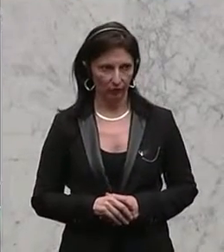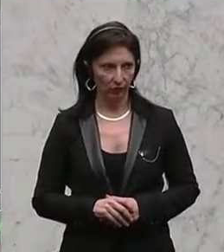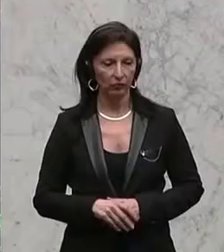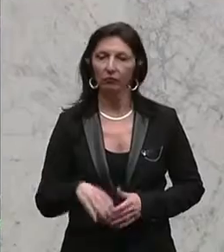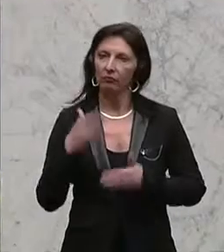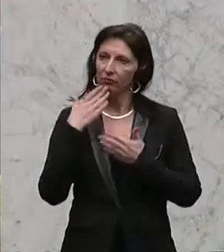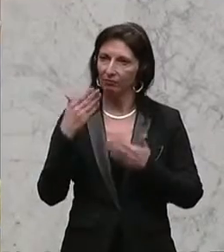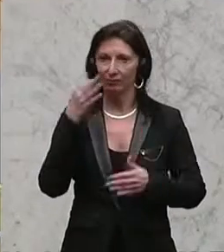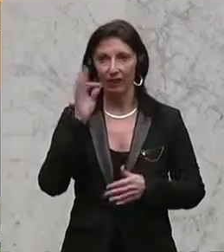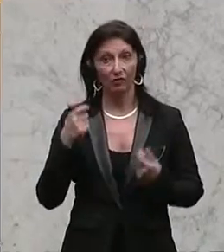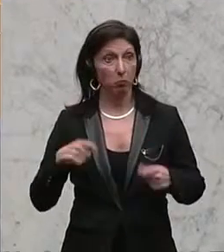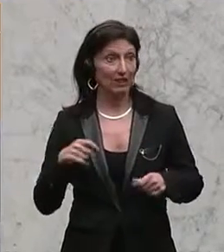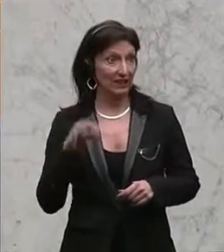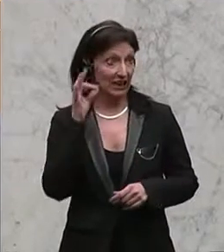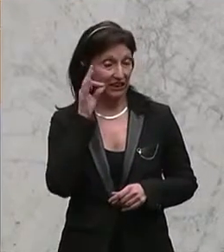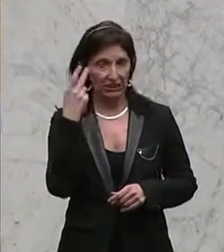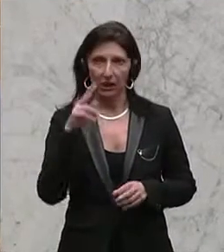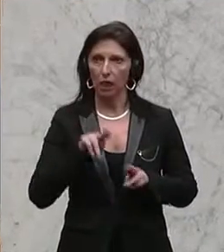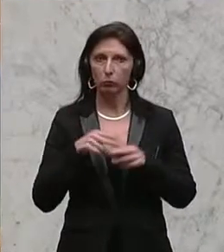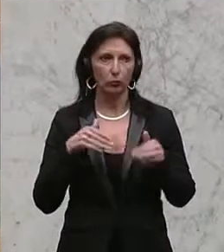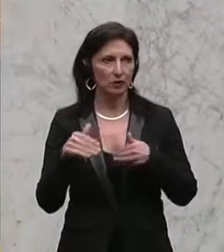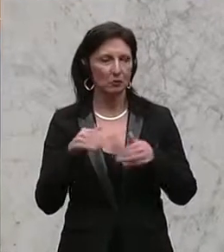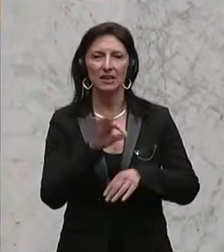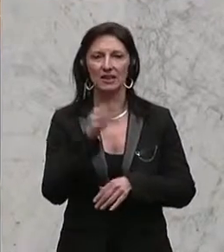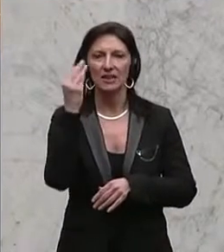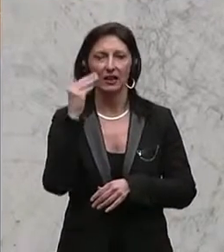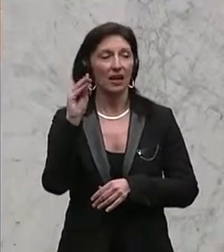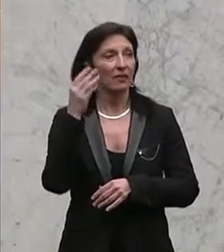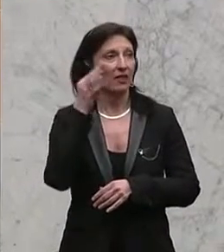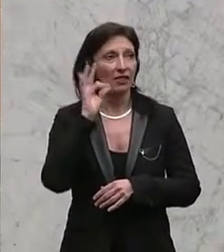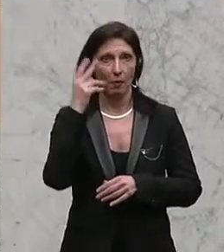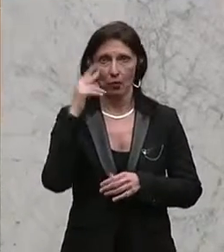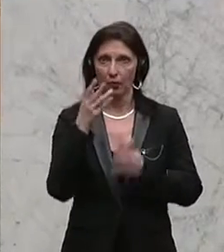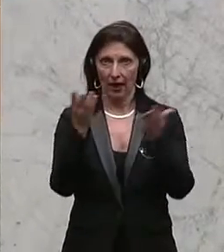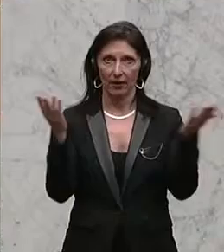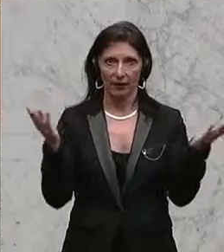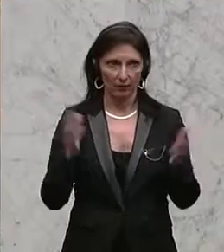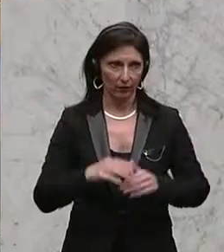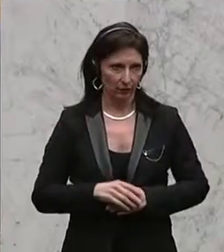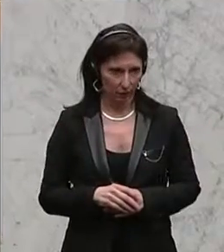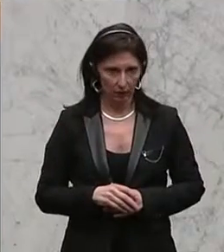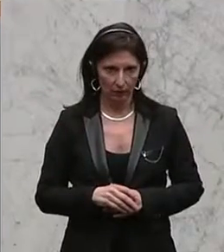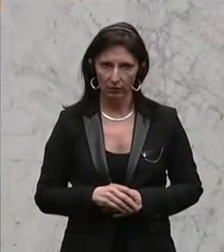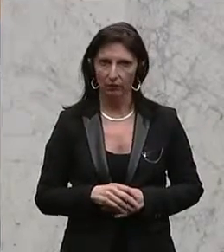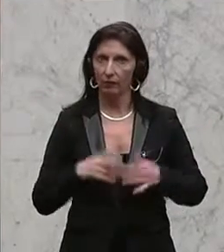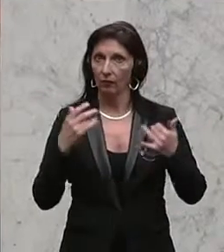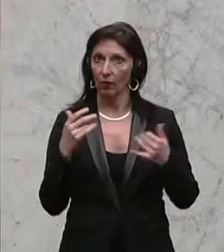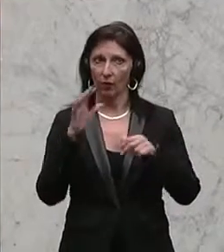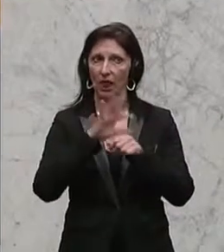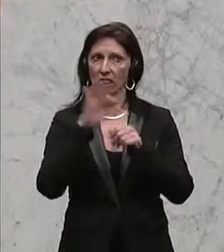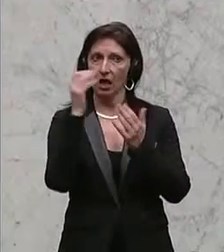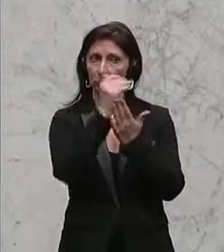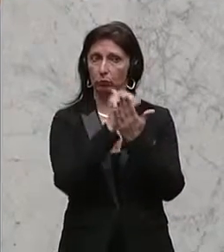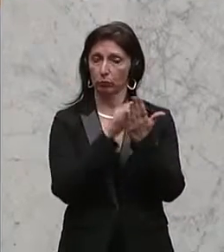Dankeschön, Frau Präsidentin. Herr Bundesminister, geschätzte Damen und Herren, Hohen Haus, ich möchte vielleicht auf den Tagesordnungspunkt 3